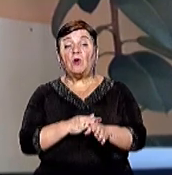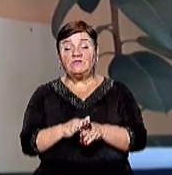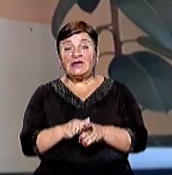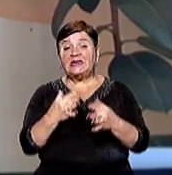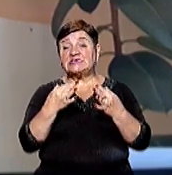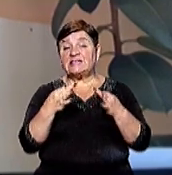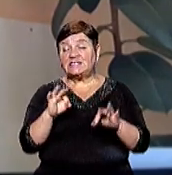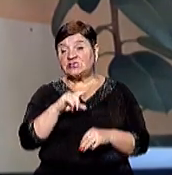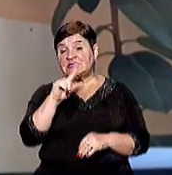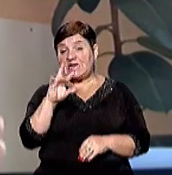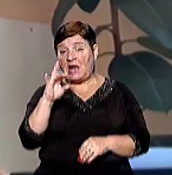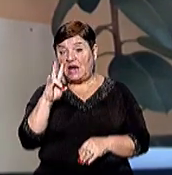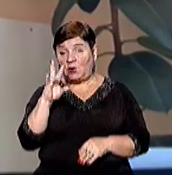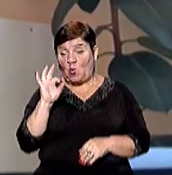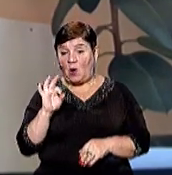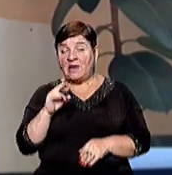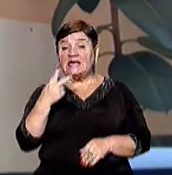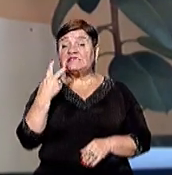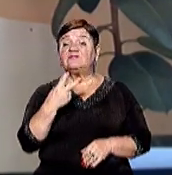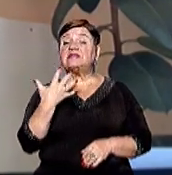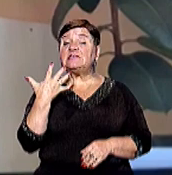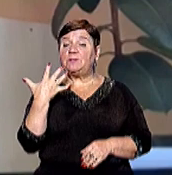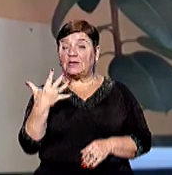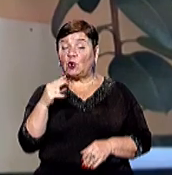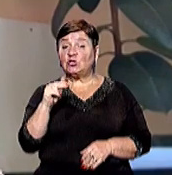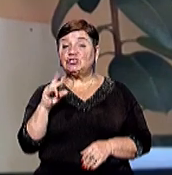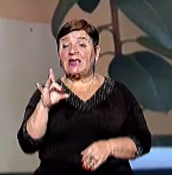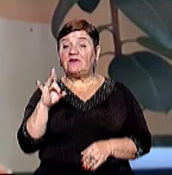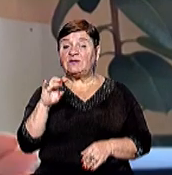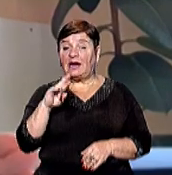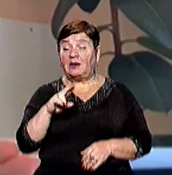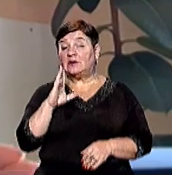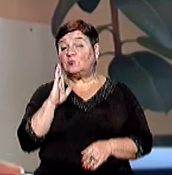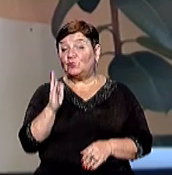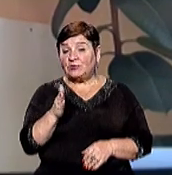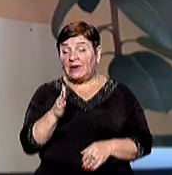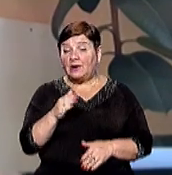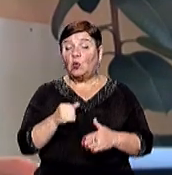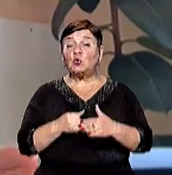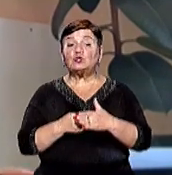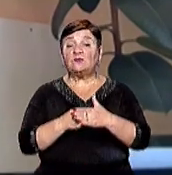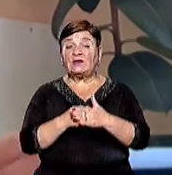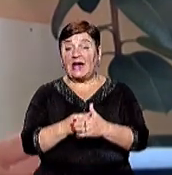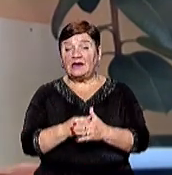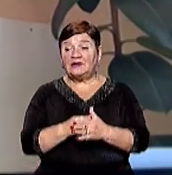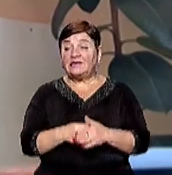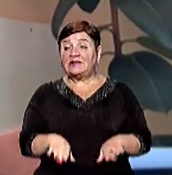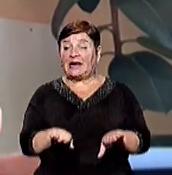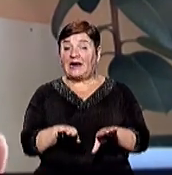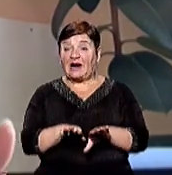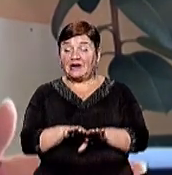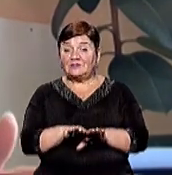незалежне оцінювання А з 25 червня буде організована